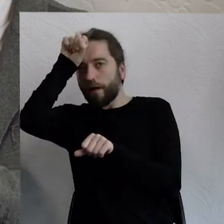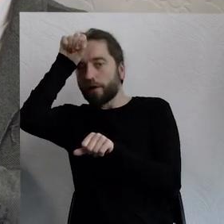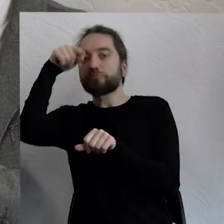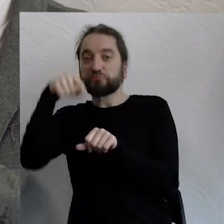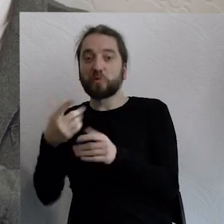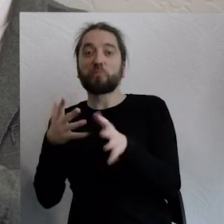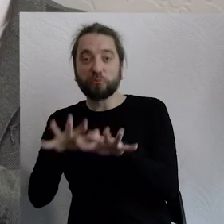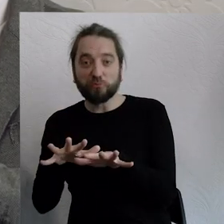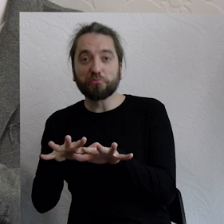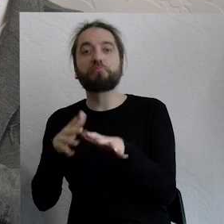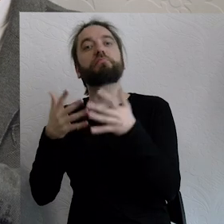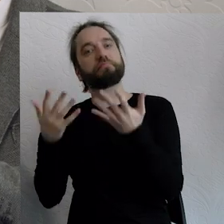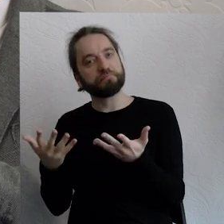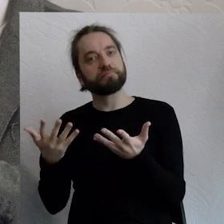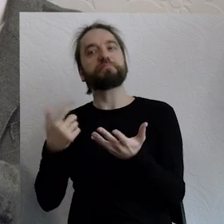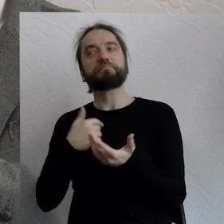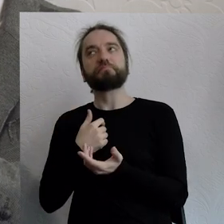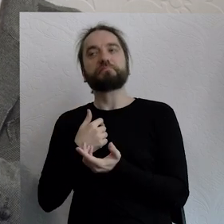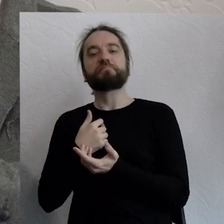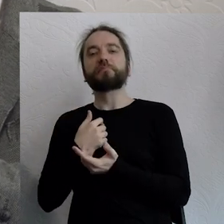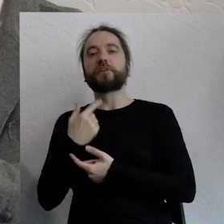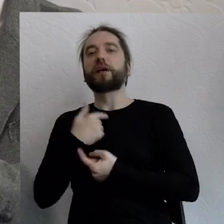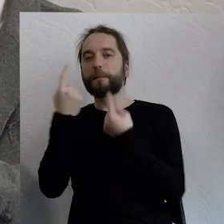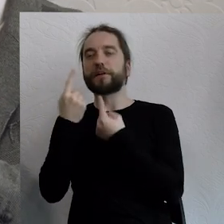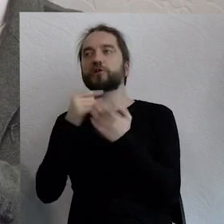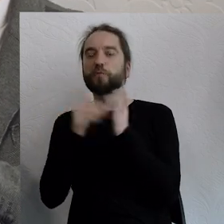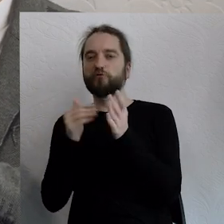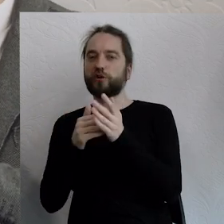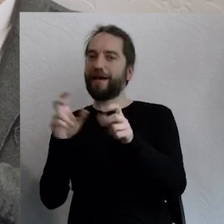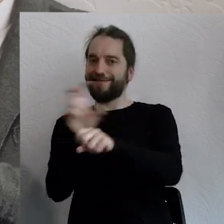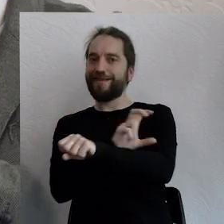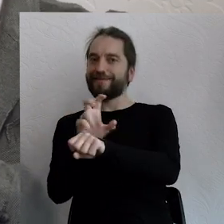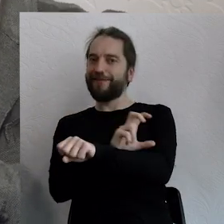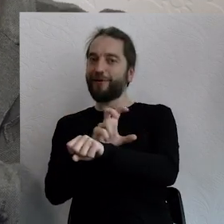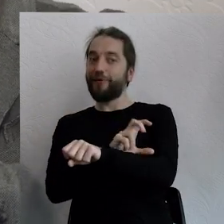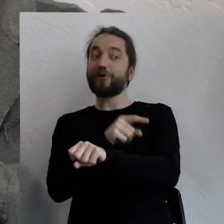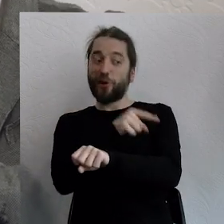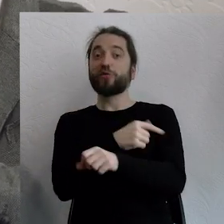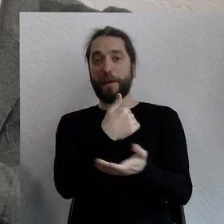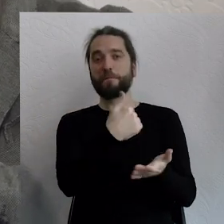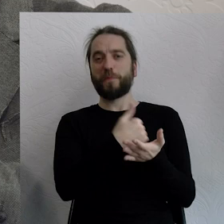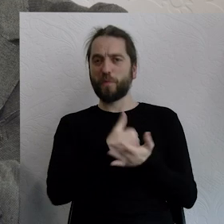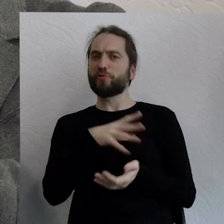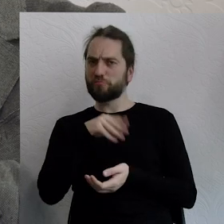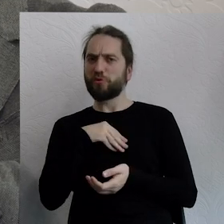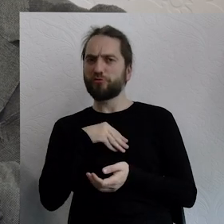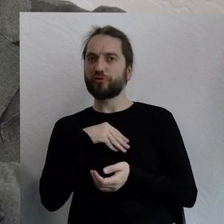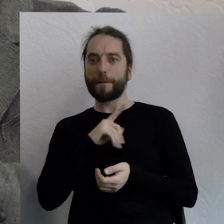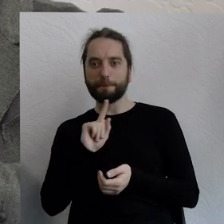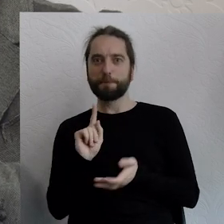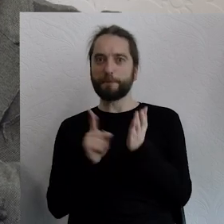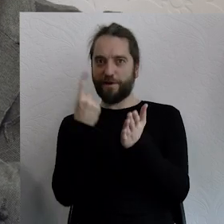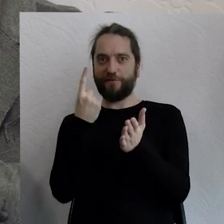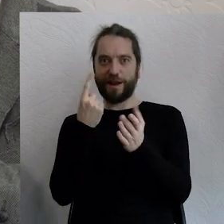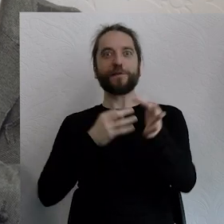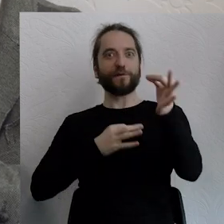Więc tak, mam wrażenie, że potrzebujemy tej technologii, a jesteśmy w momencie historii, w której ta technologia faktycznie może nam pomóc. Ten pierwszy raz w historii ona może